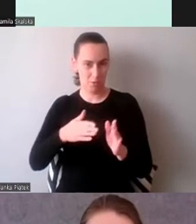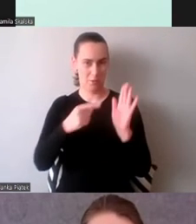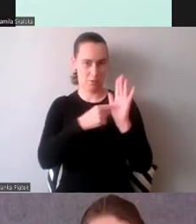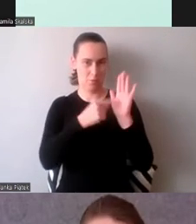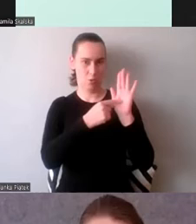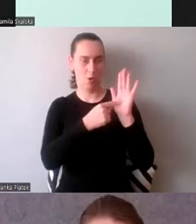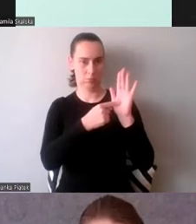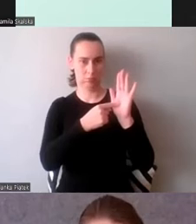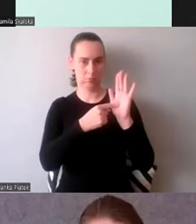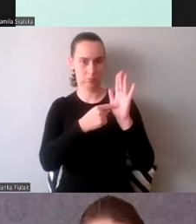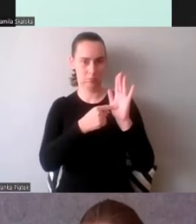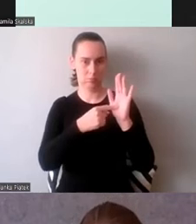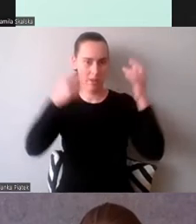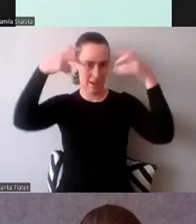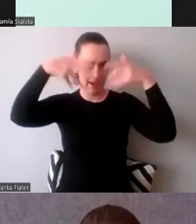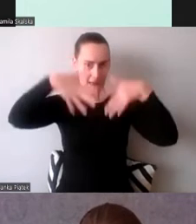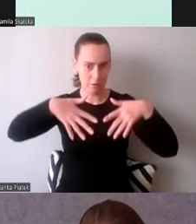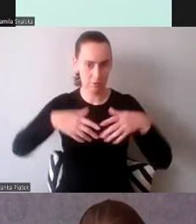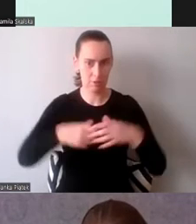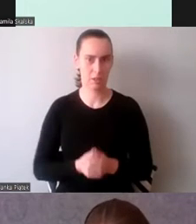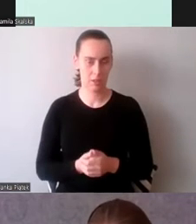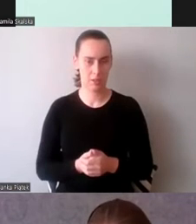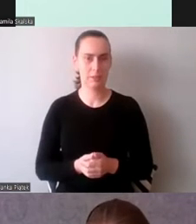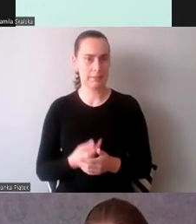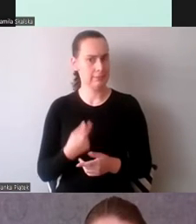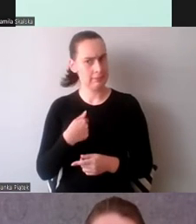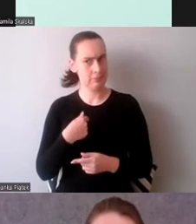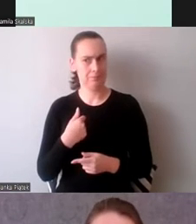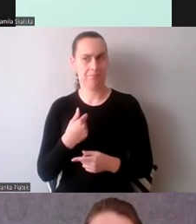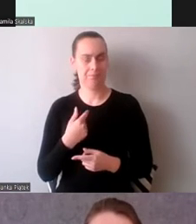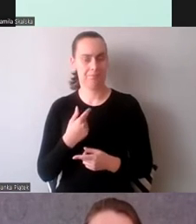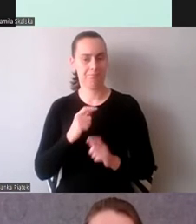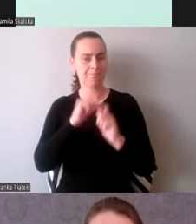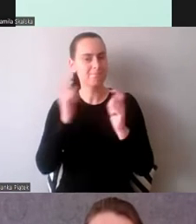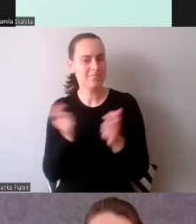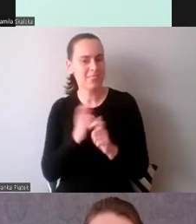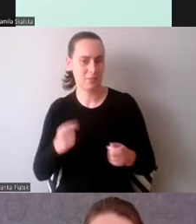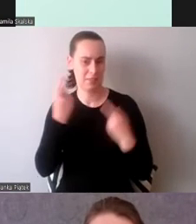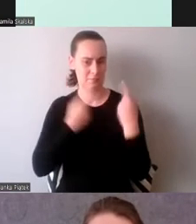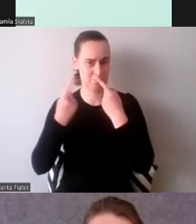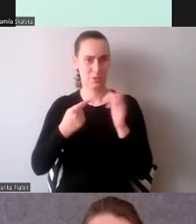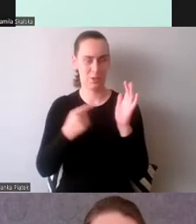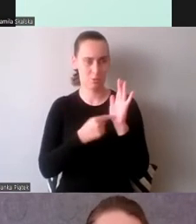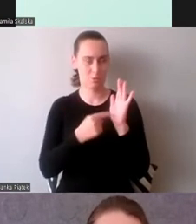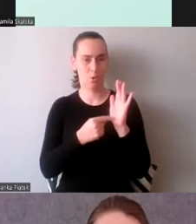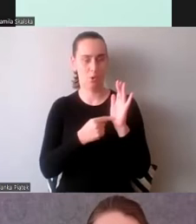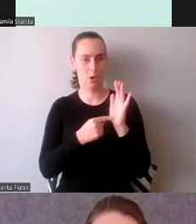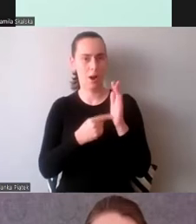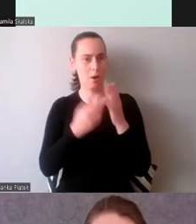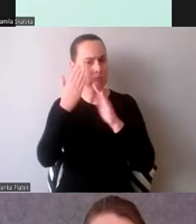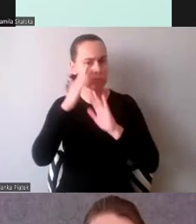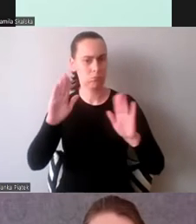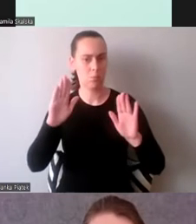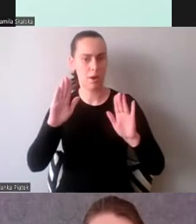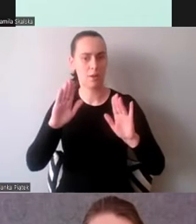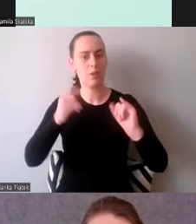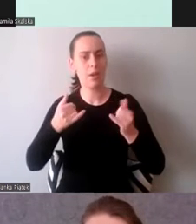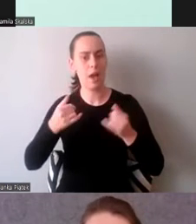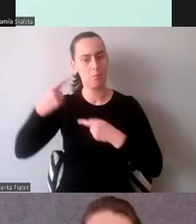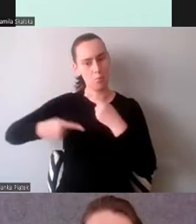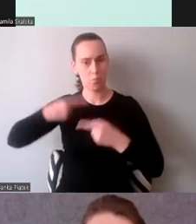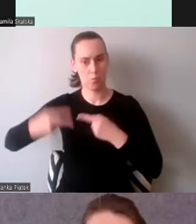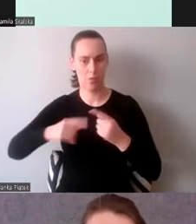jest to dobre przedstawienie tego, z czego składa się proces tłumaczenia.